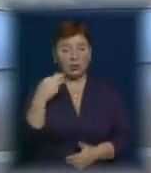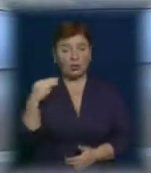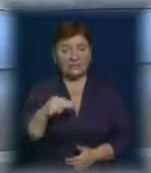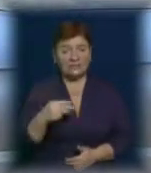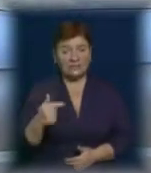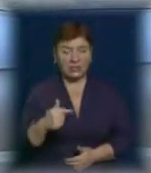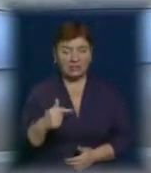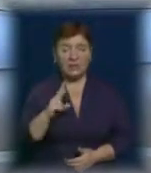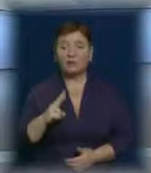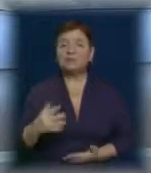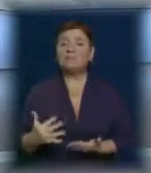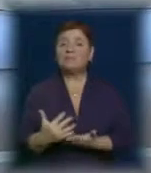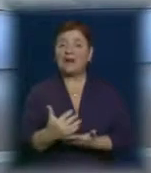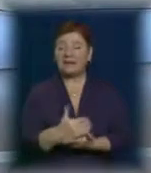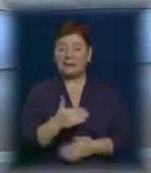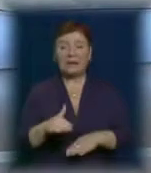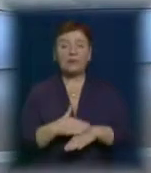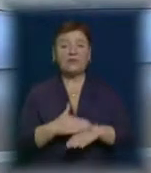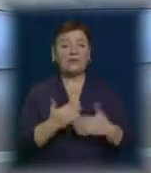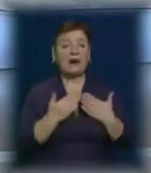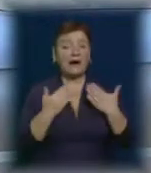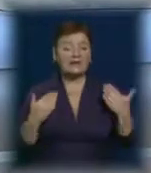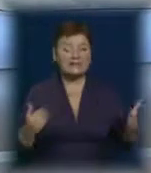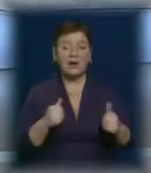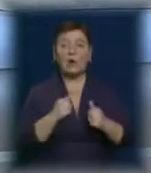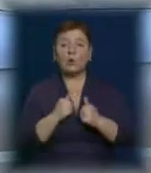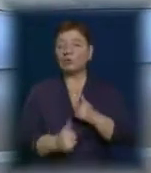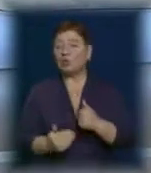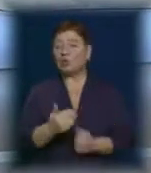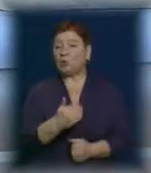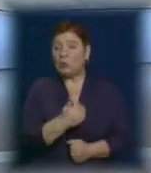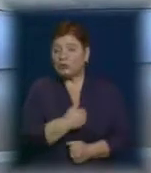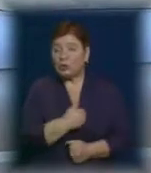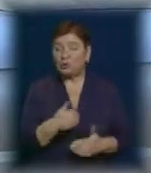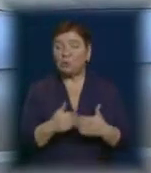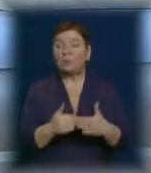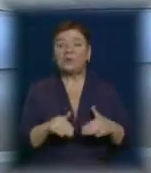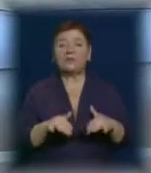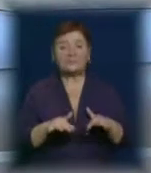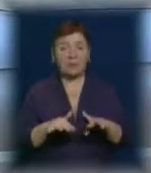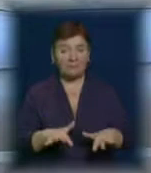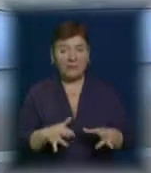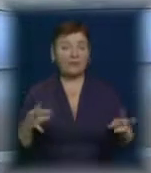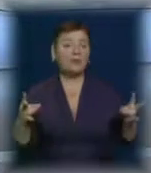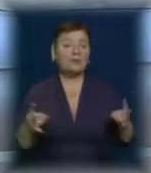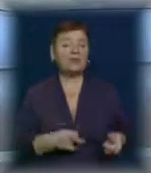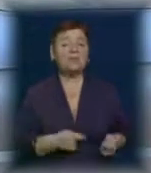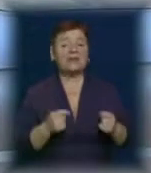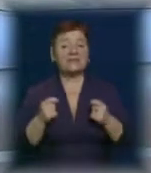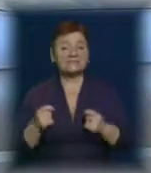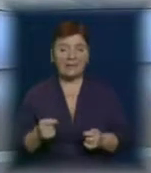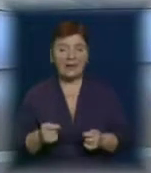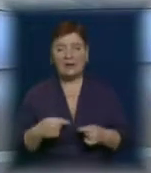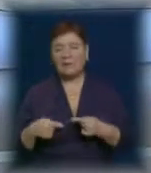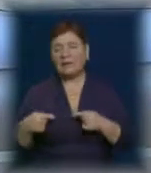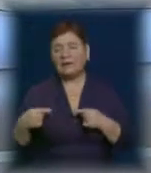Тож її планують зібрати під час благодійної акції. Кожен охочий може долучитися до доброї справи. Для цього необхідно принести на продаж